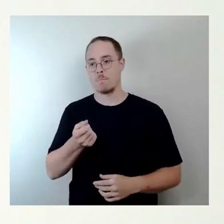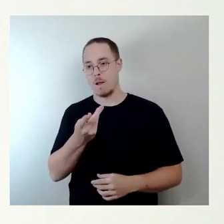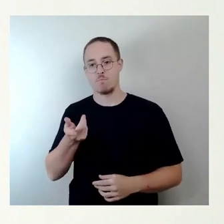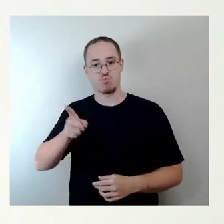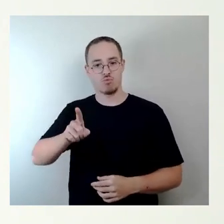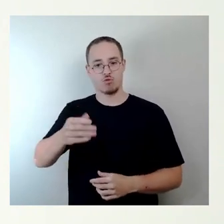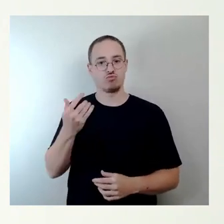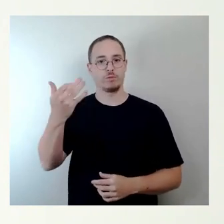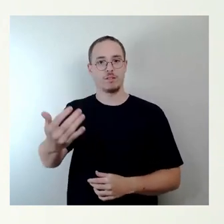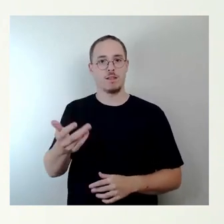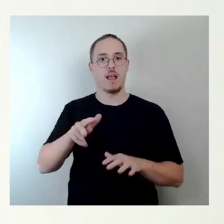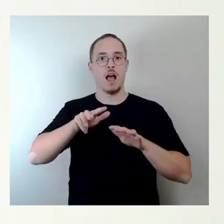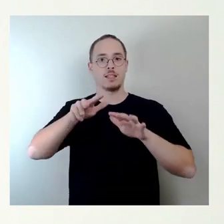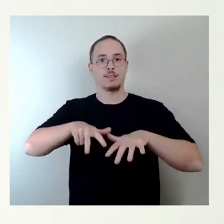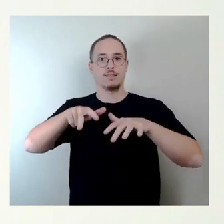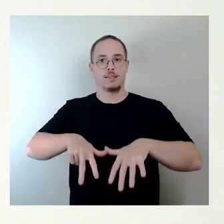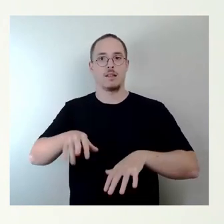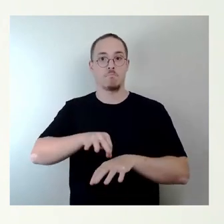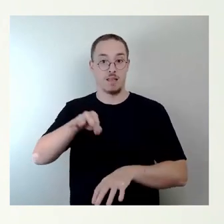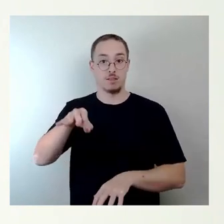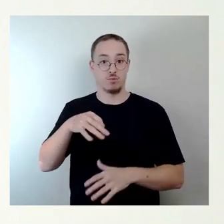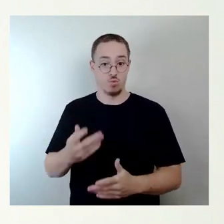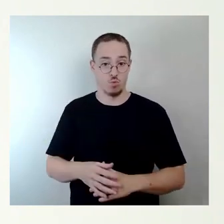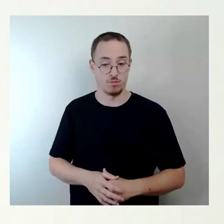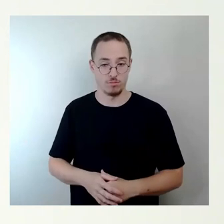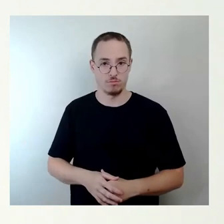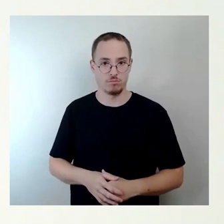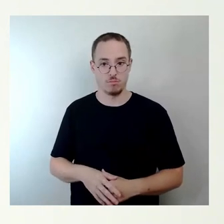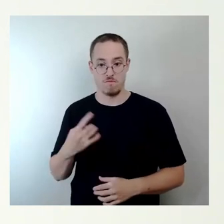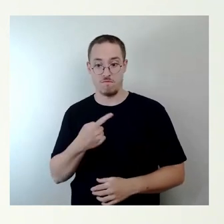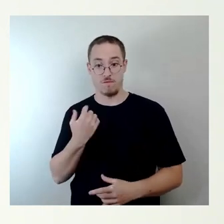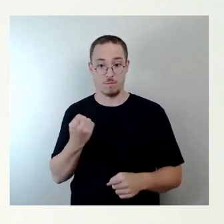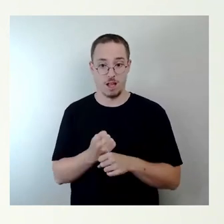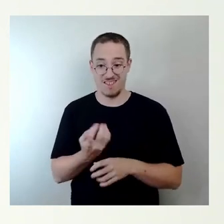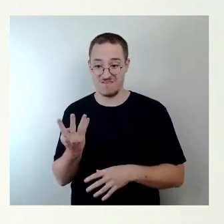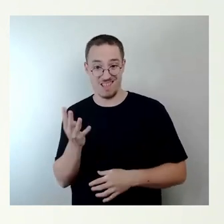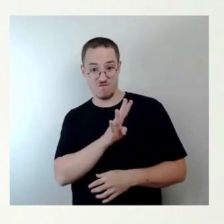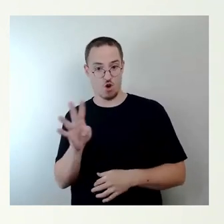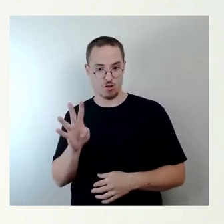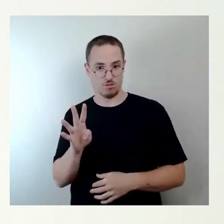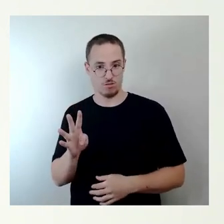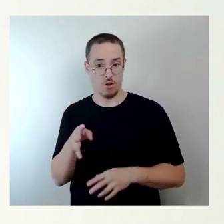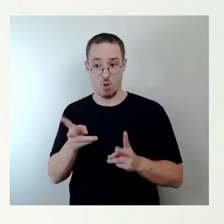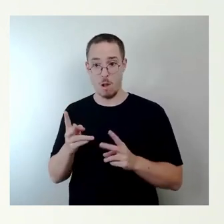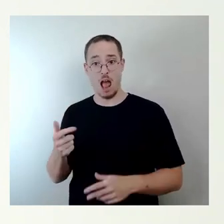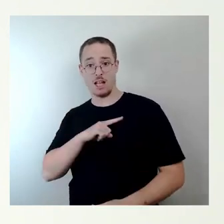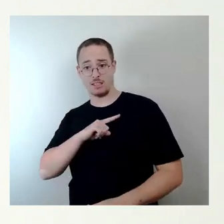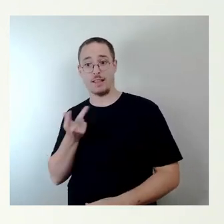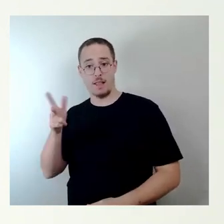haben wir innerhalb von vier Wochen, normalerweise haben wir für Baugenehmigung drei Monate, am 17. 4. den Bauantrag